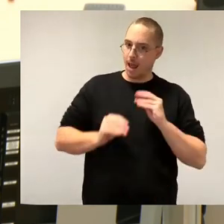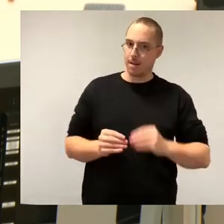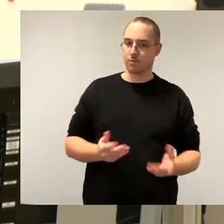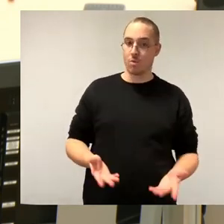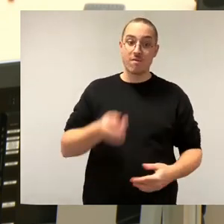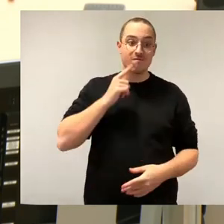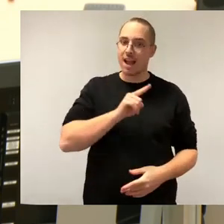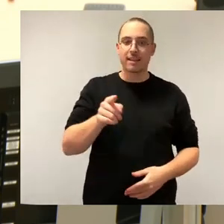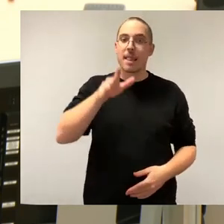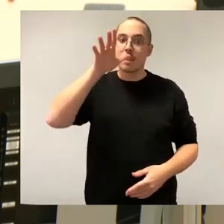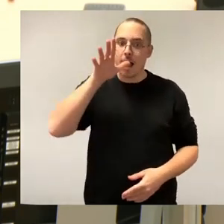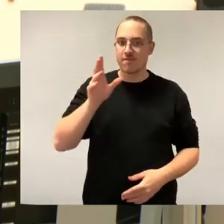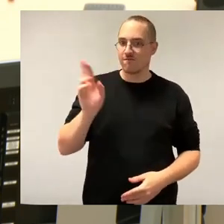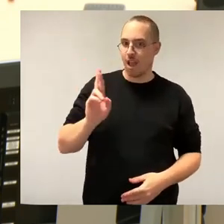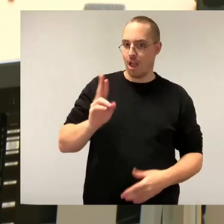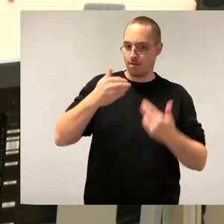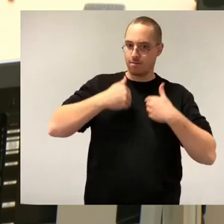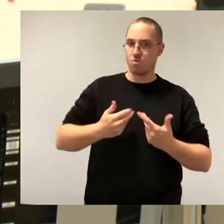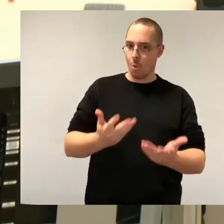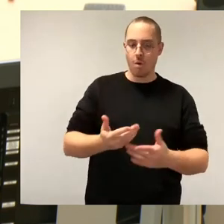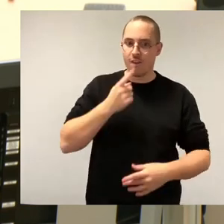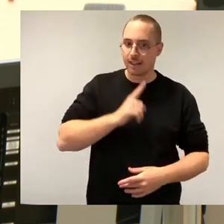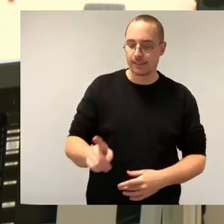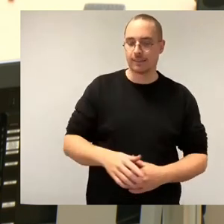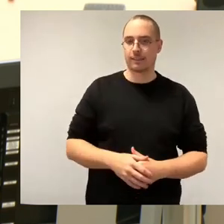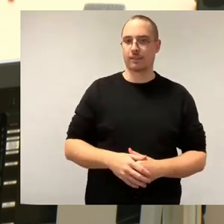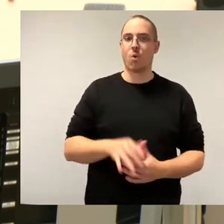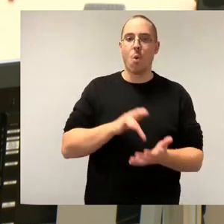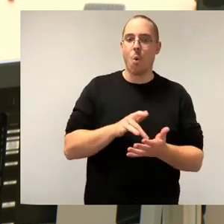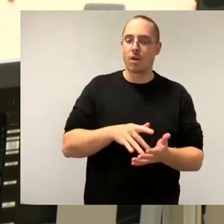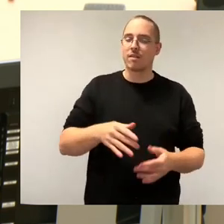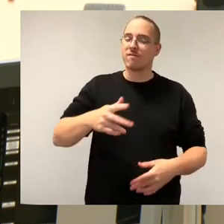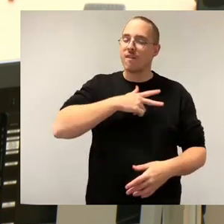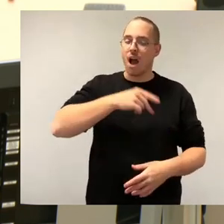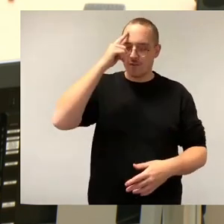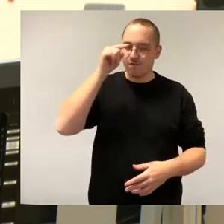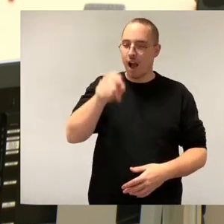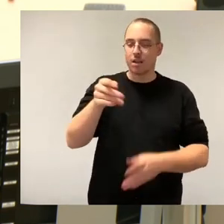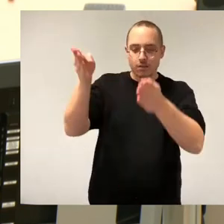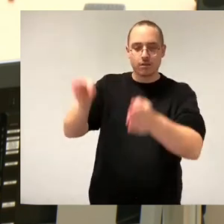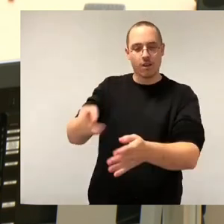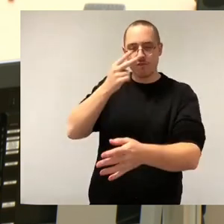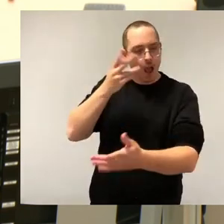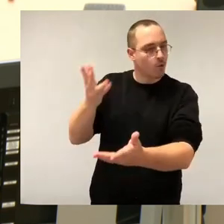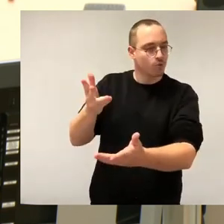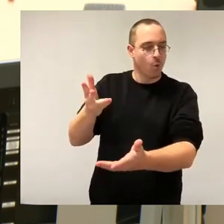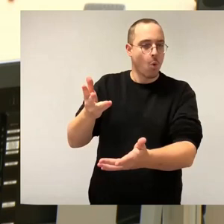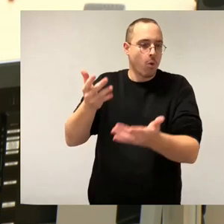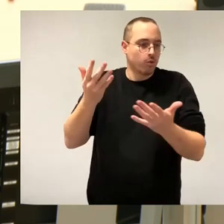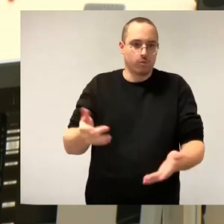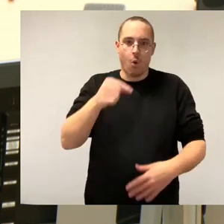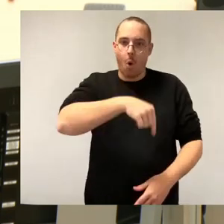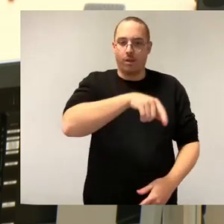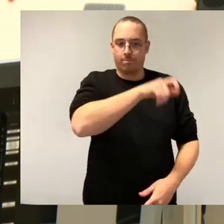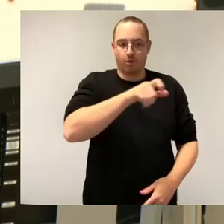wüssten, wer das war, würden Sie nicht Menschen des heutigen Agierens dahingehend so bezeichnen. Das geht so nicht. Das ist dumm. Es ist saudumm